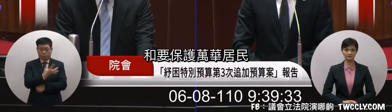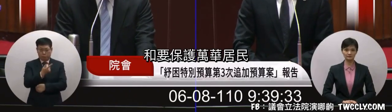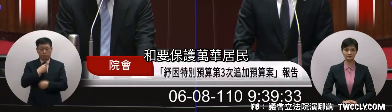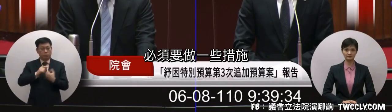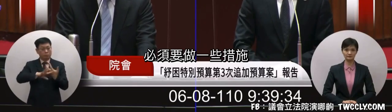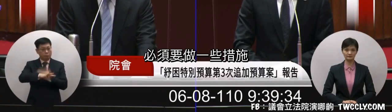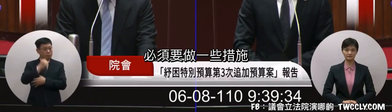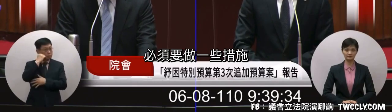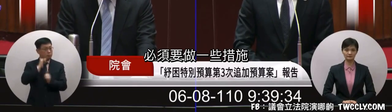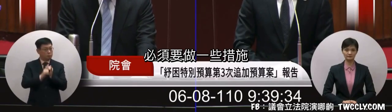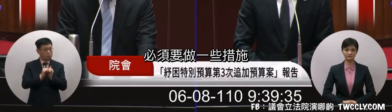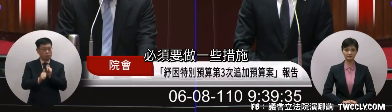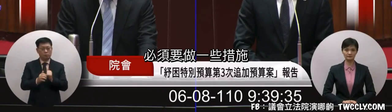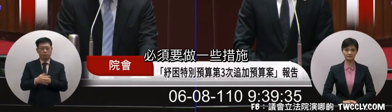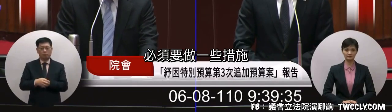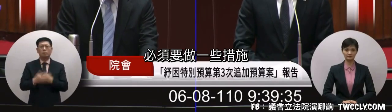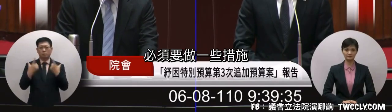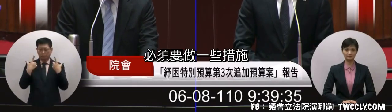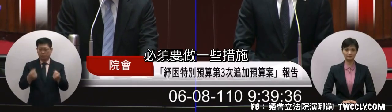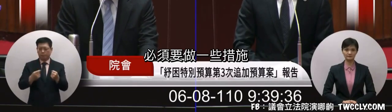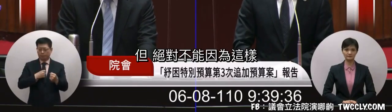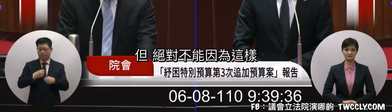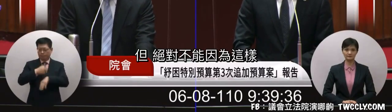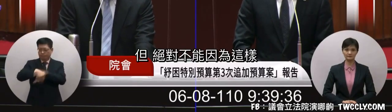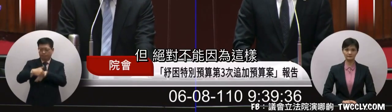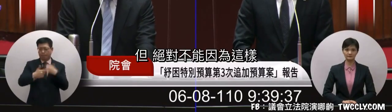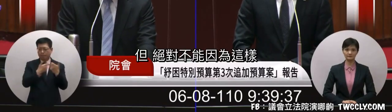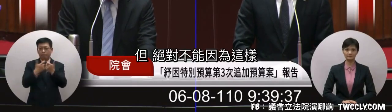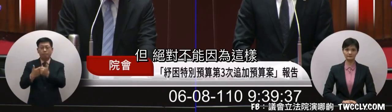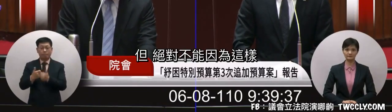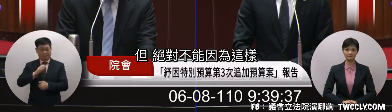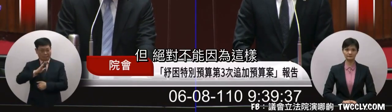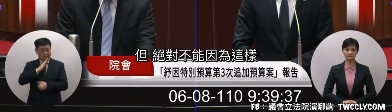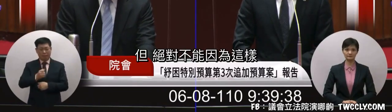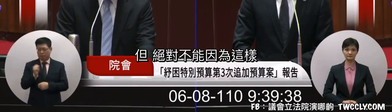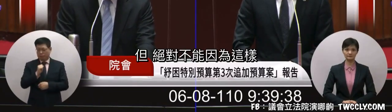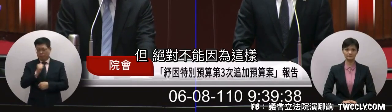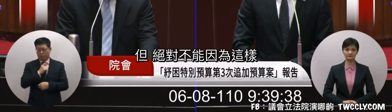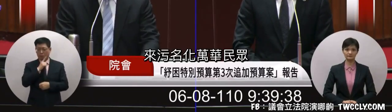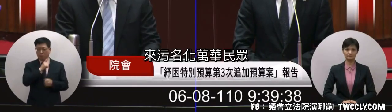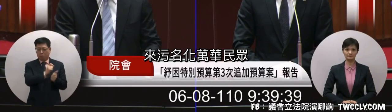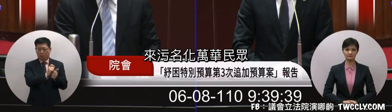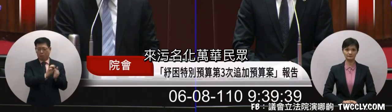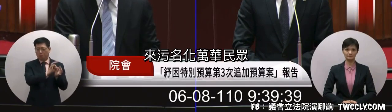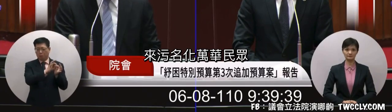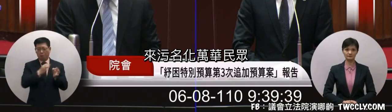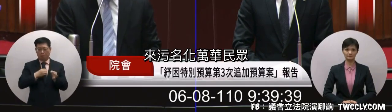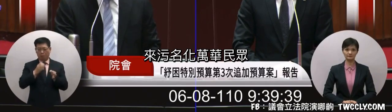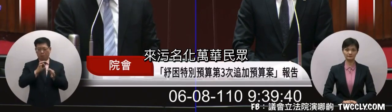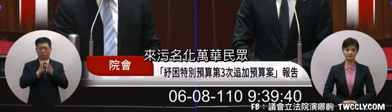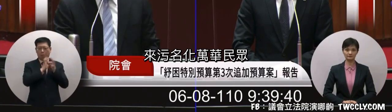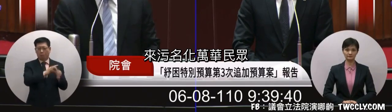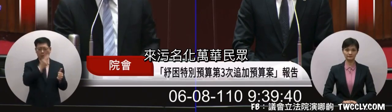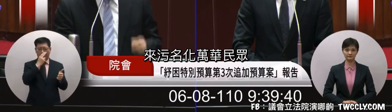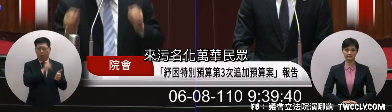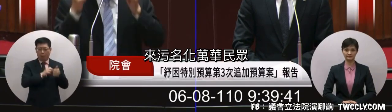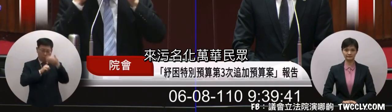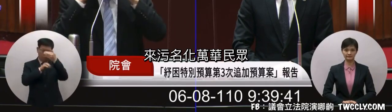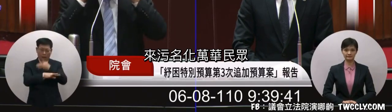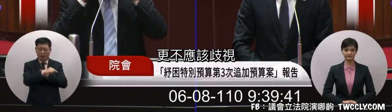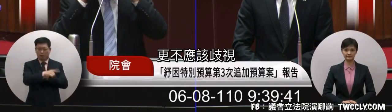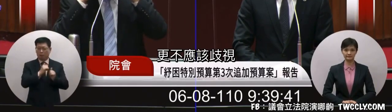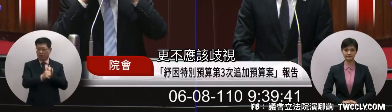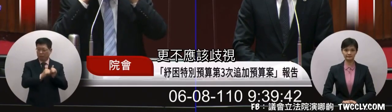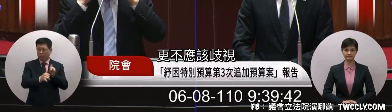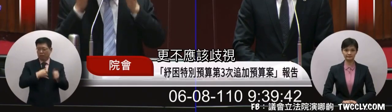基民必須要做一些促進但絕對不能因為這樣所以有名化萬華民